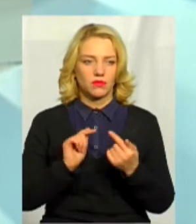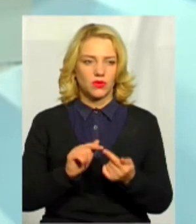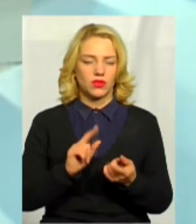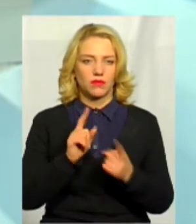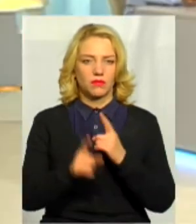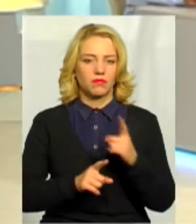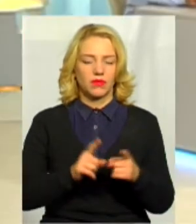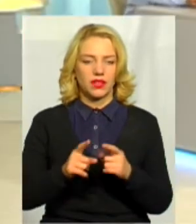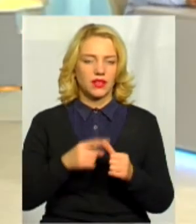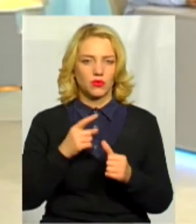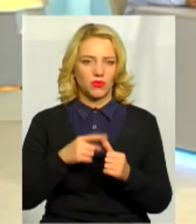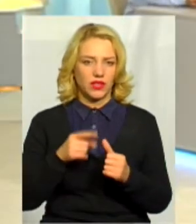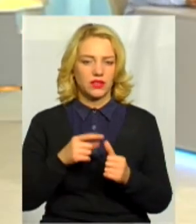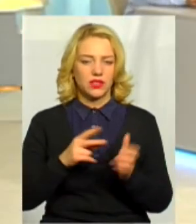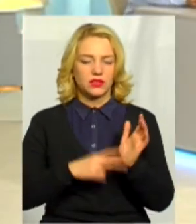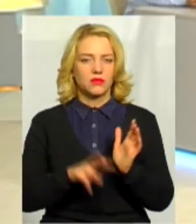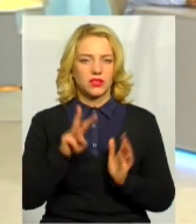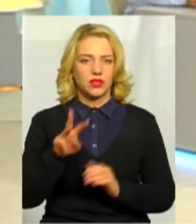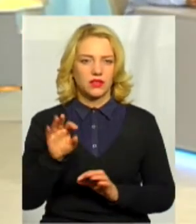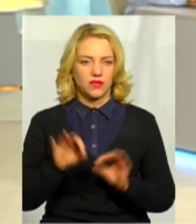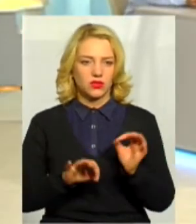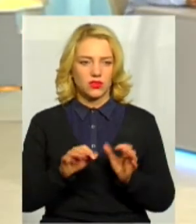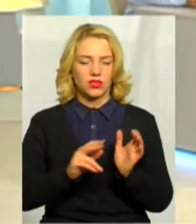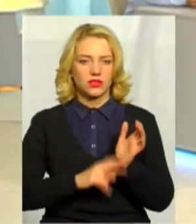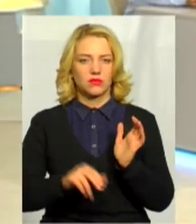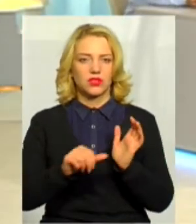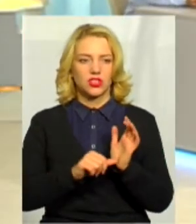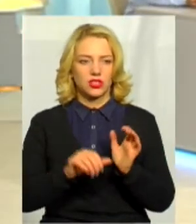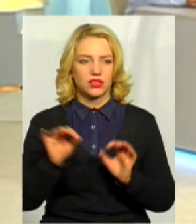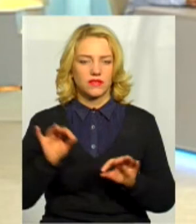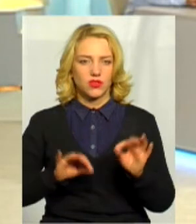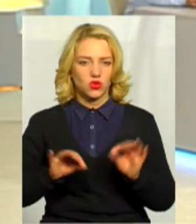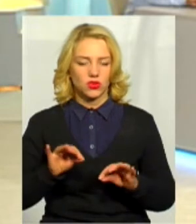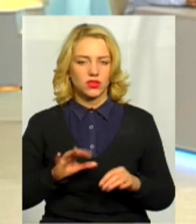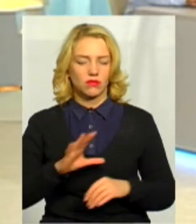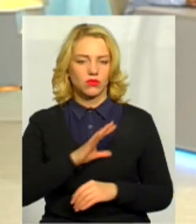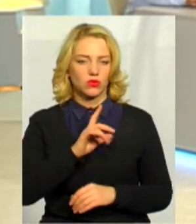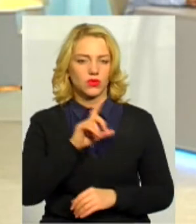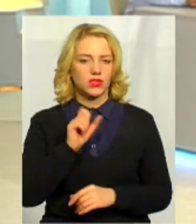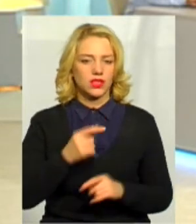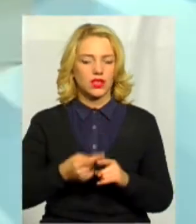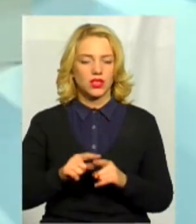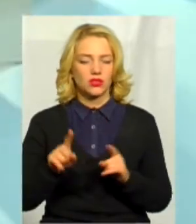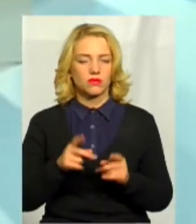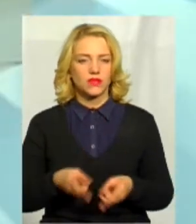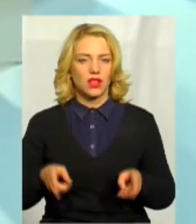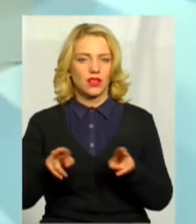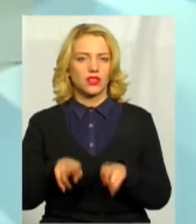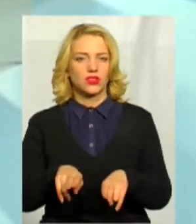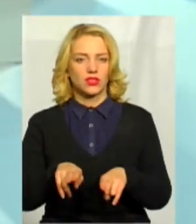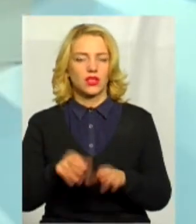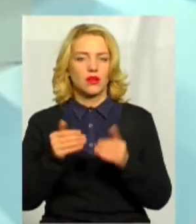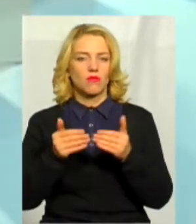перейменування. 73%, 76% було за те, щоб залишити